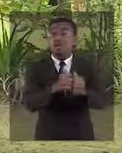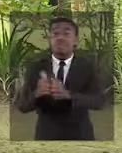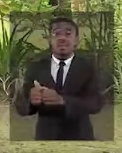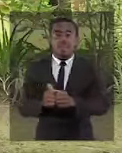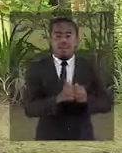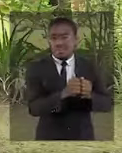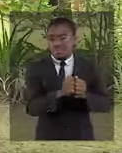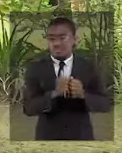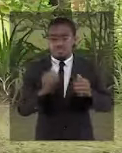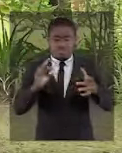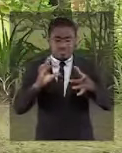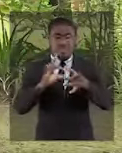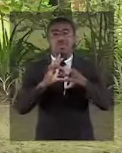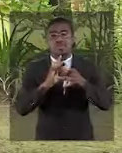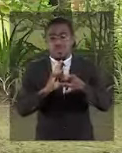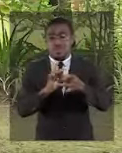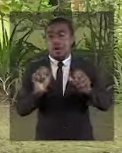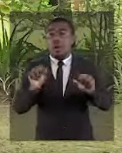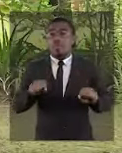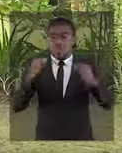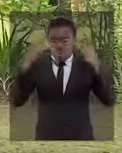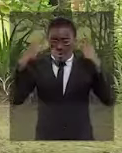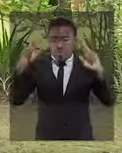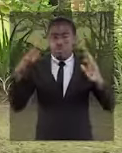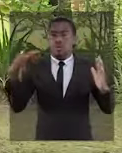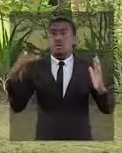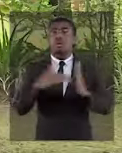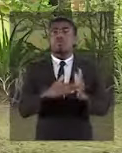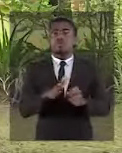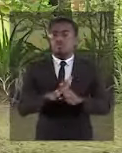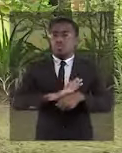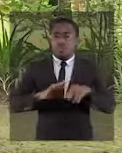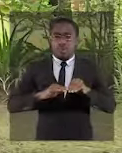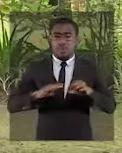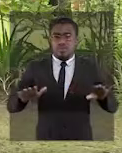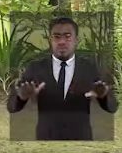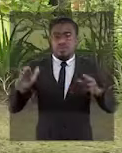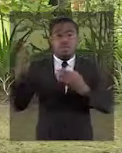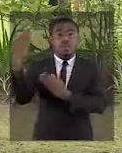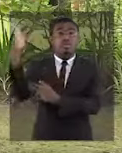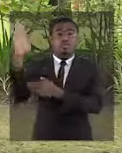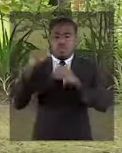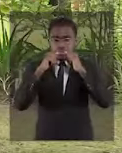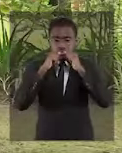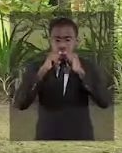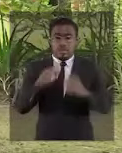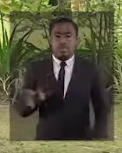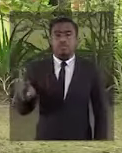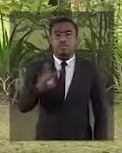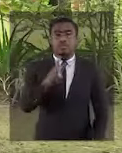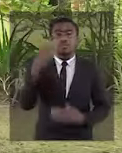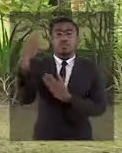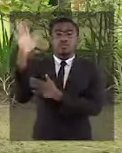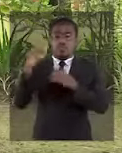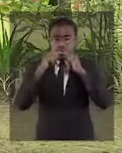Ensemble, solidaires, nous viendrons à bout de ce virus. Que Dieu vous bénisse, que Dieu